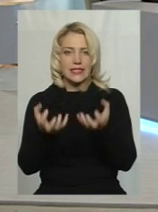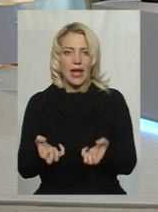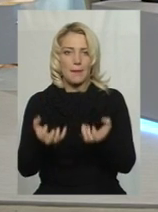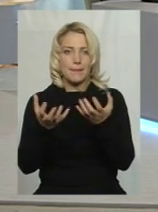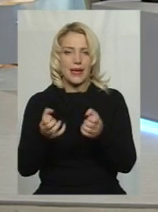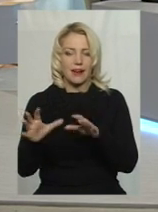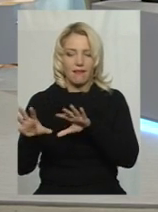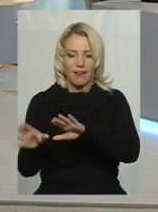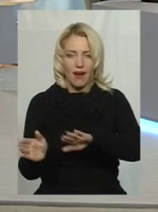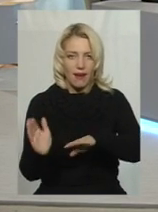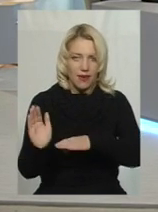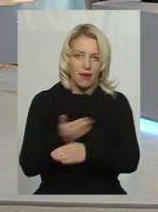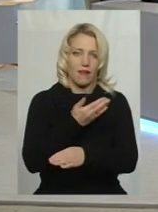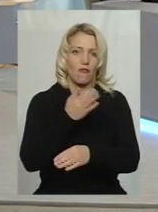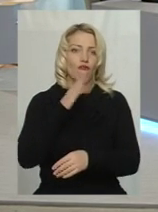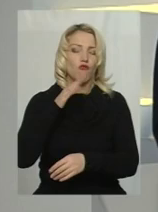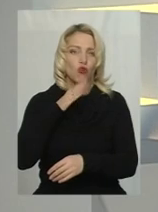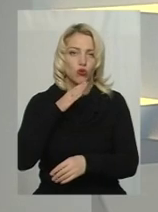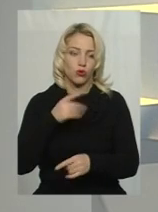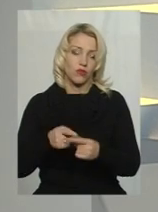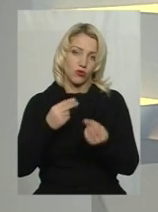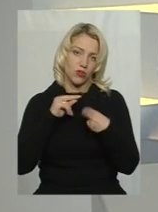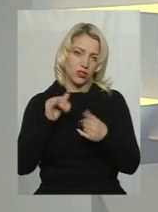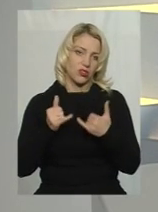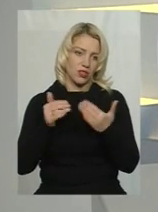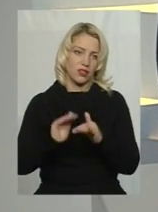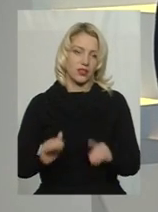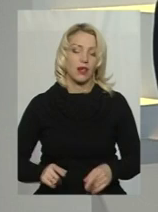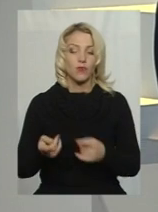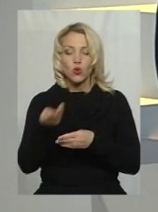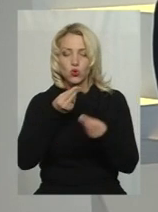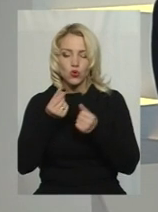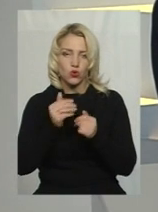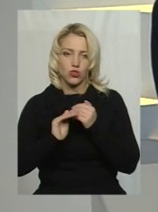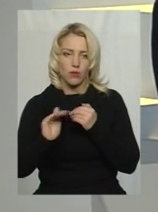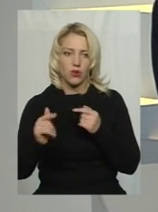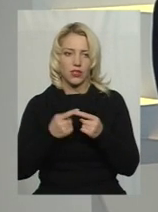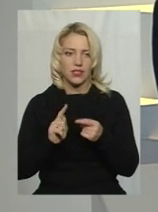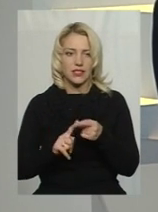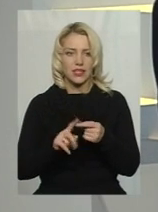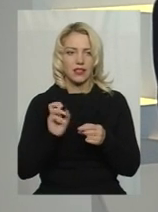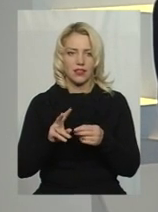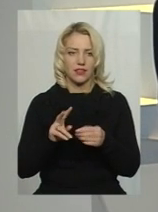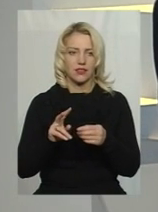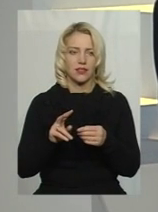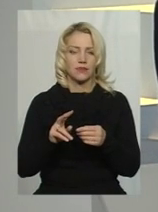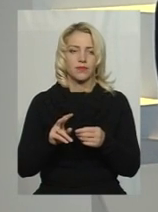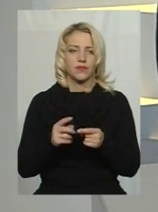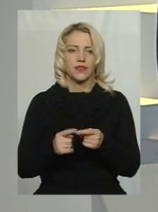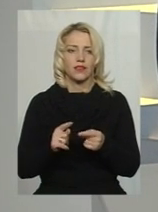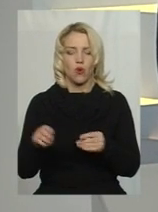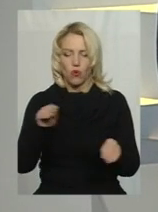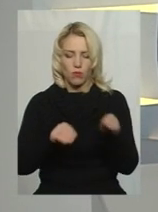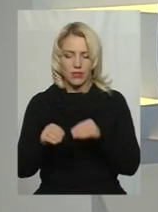воду. І вона краще для дітей. Ну, напевно ж, оце штучне покриття – це один з найдорожчих таких компонентів спортивного